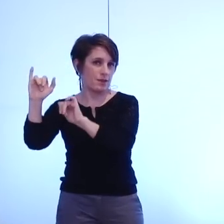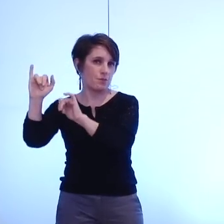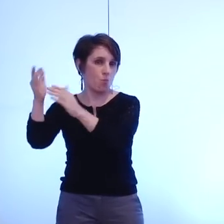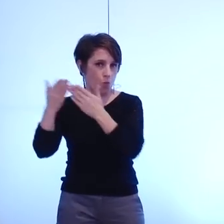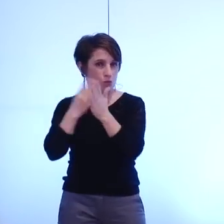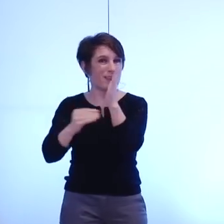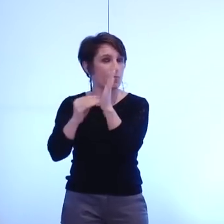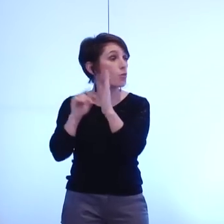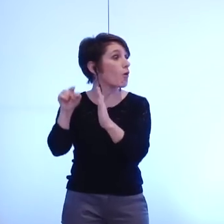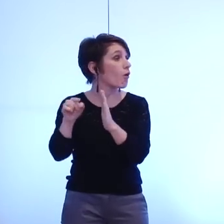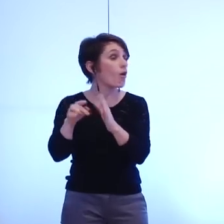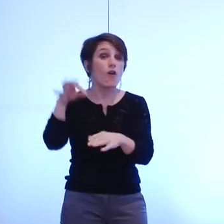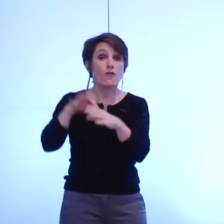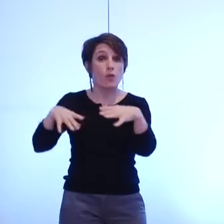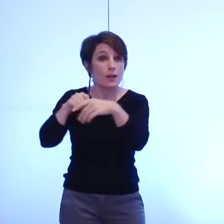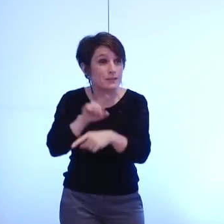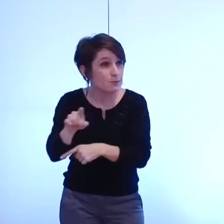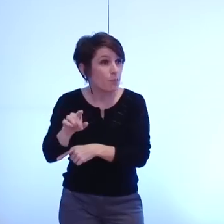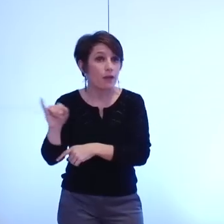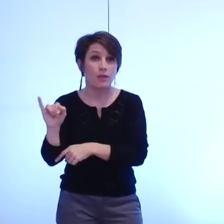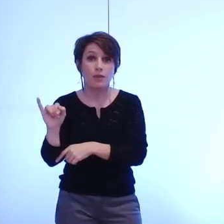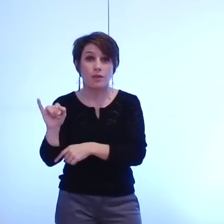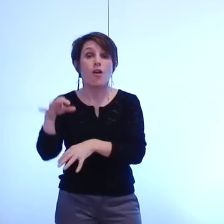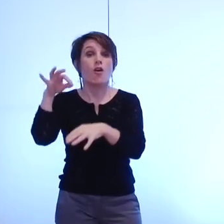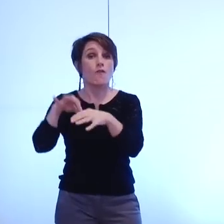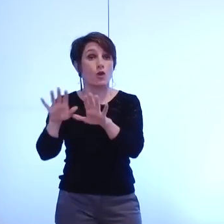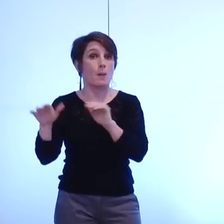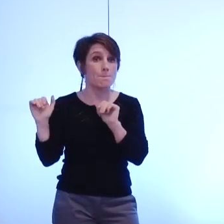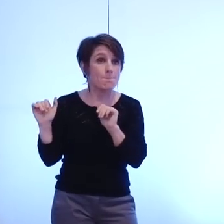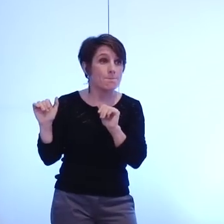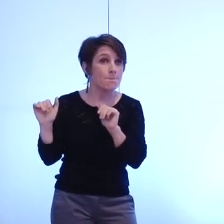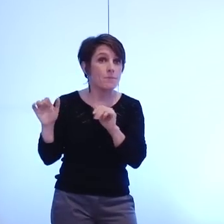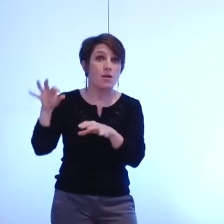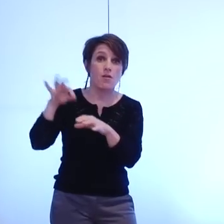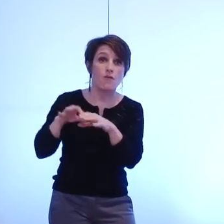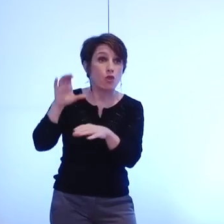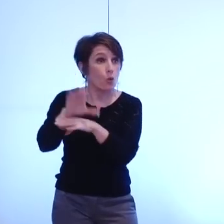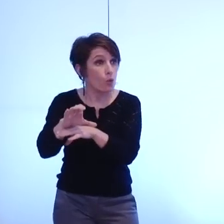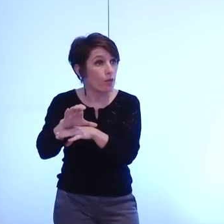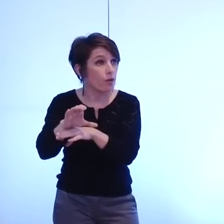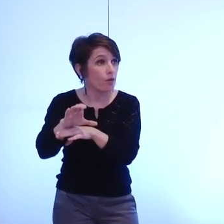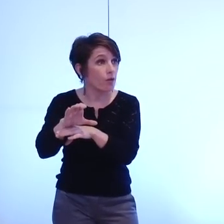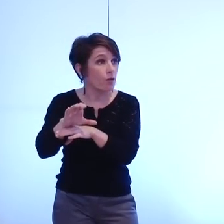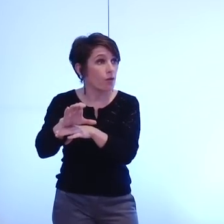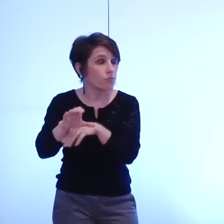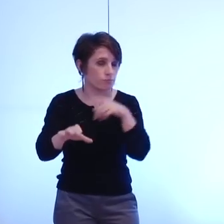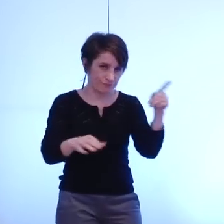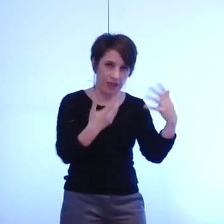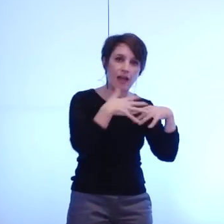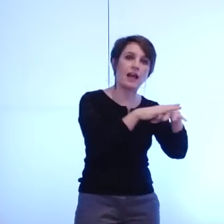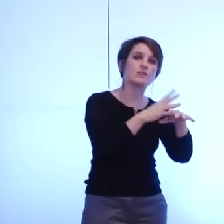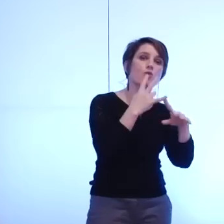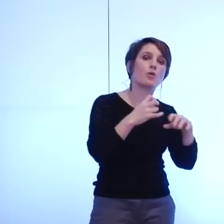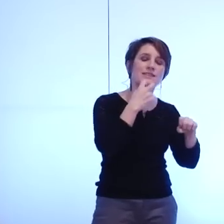je le mets qui ne prend pas part au vote qui s'abstient qui est contre le rassemblement